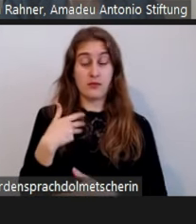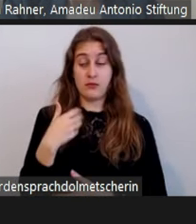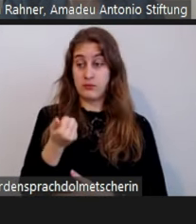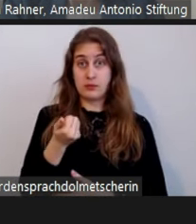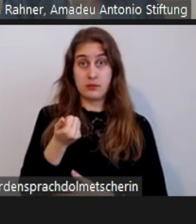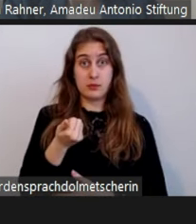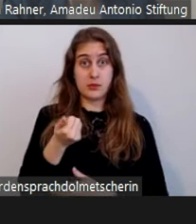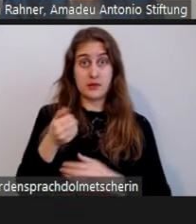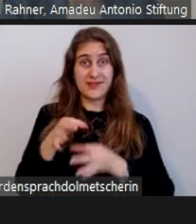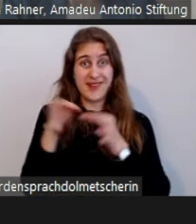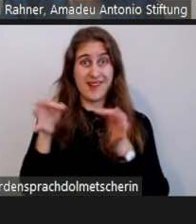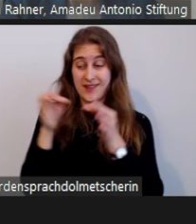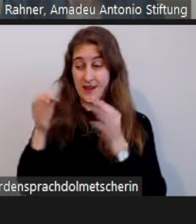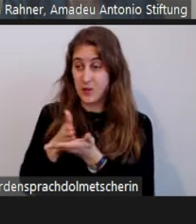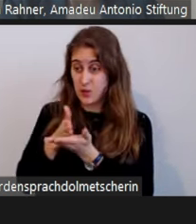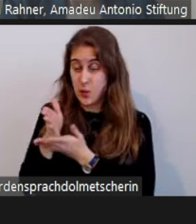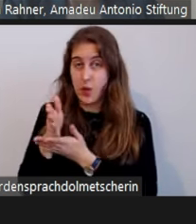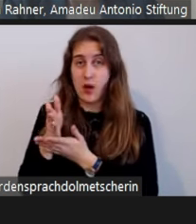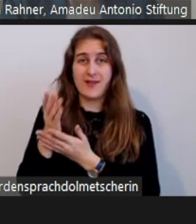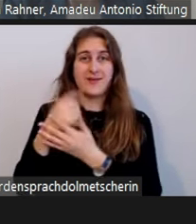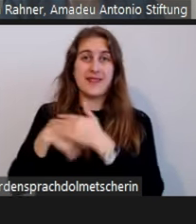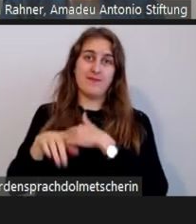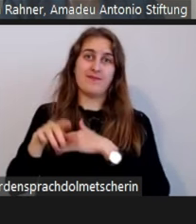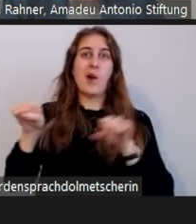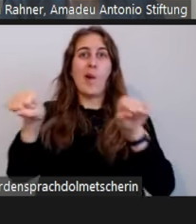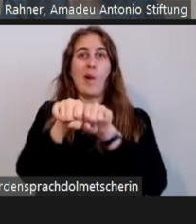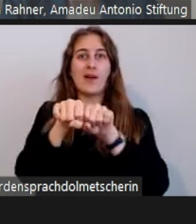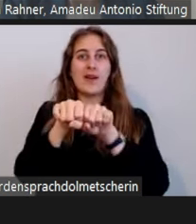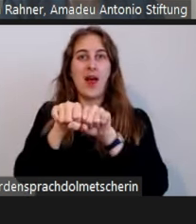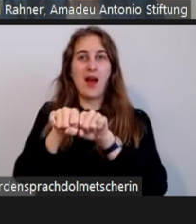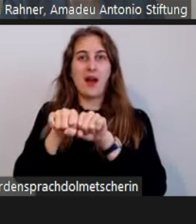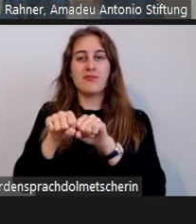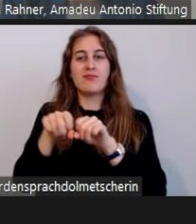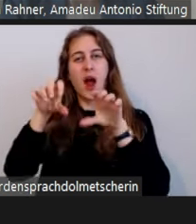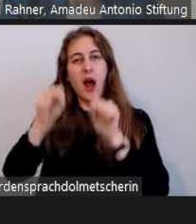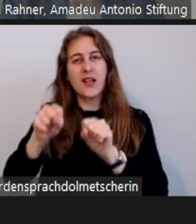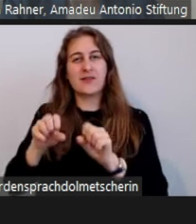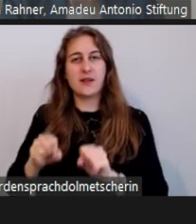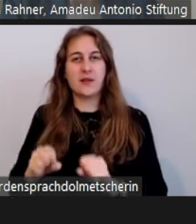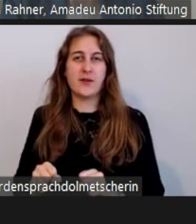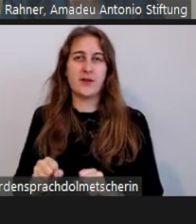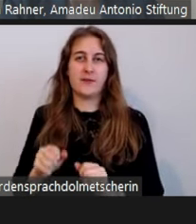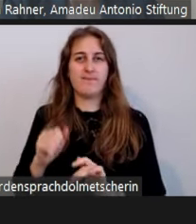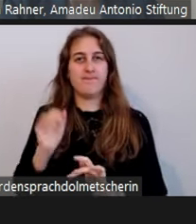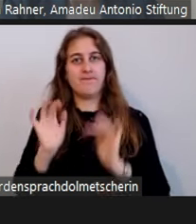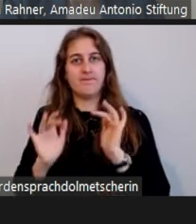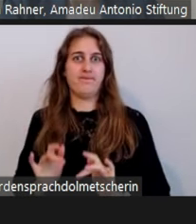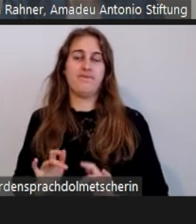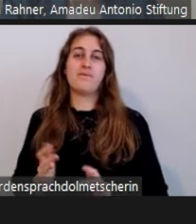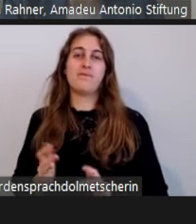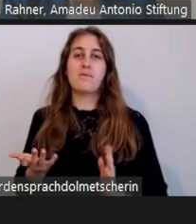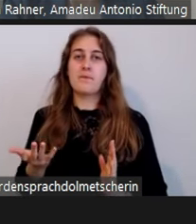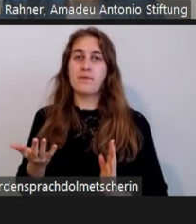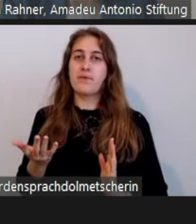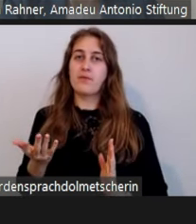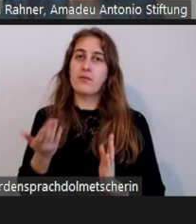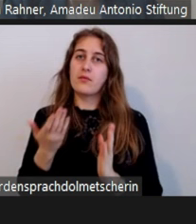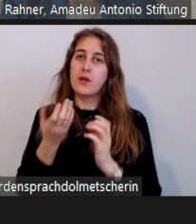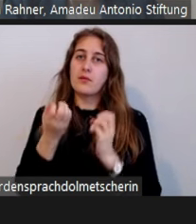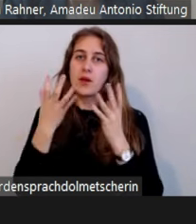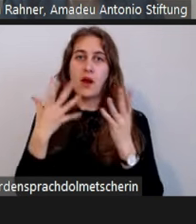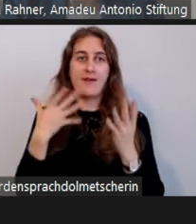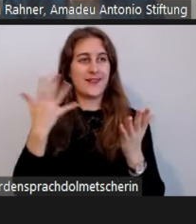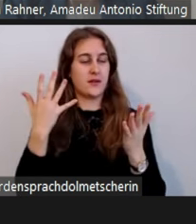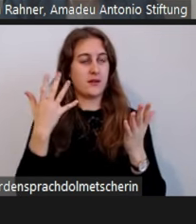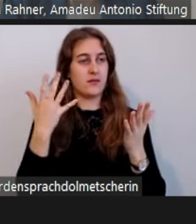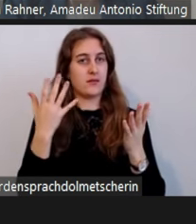Angriffe im digitalen Raum vonstattengegangen sind, die natürlich, wenn man es anhand von Straftatbeständen oder